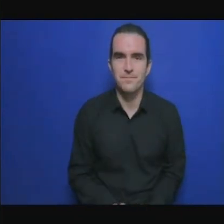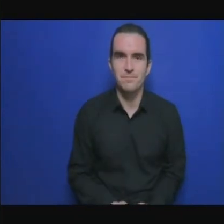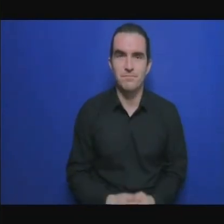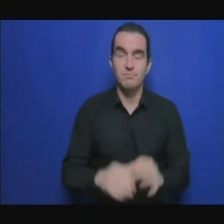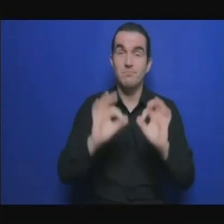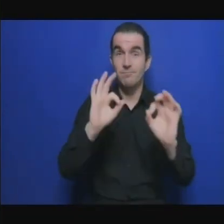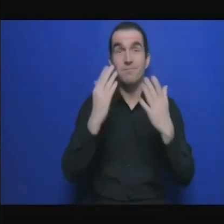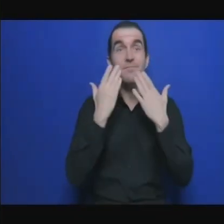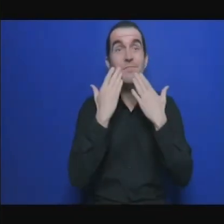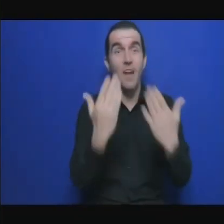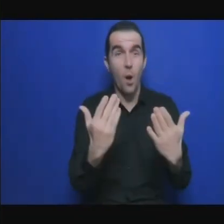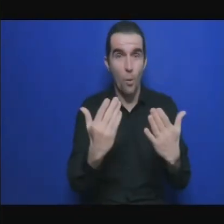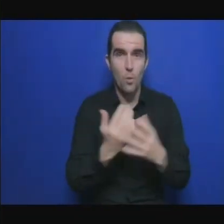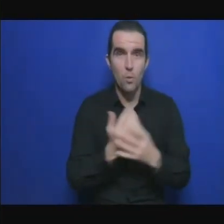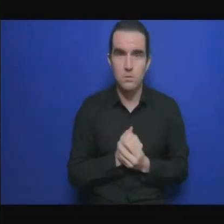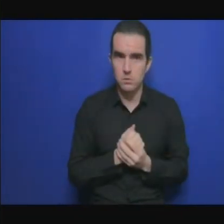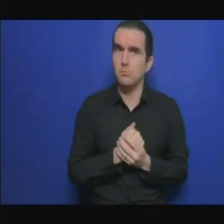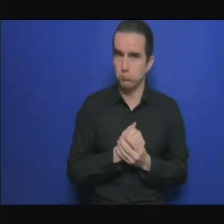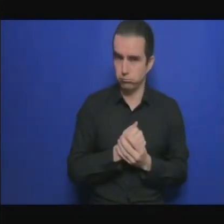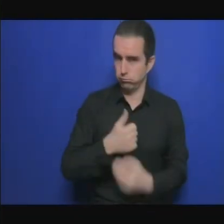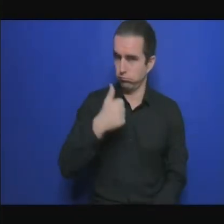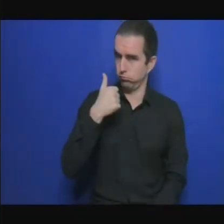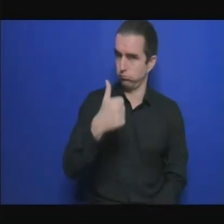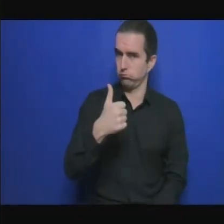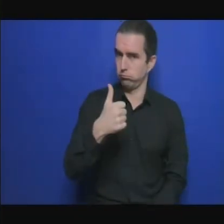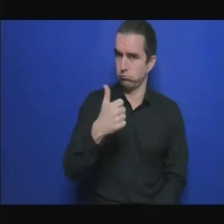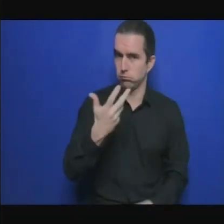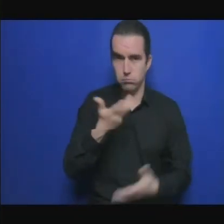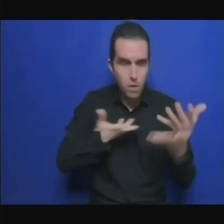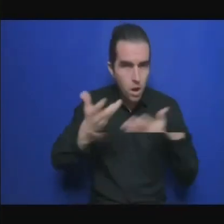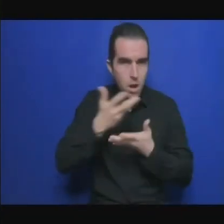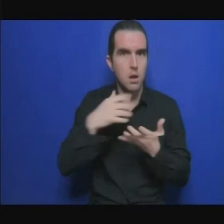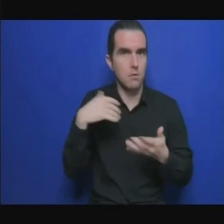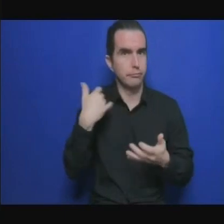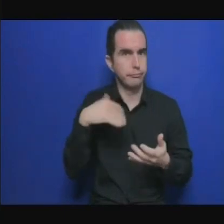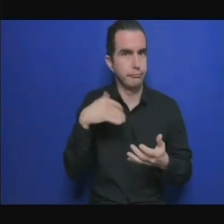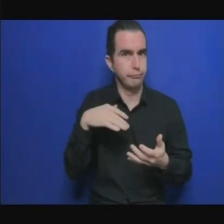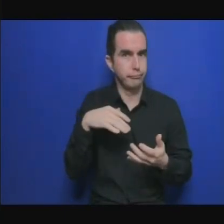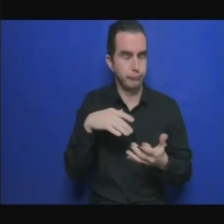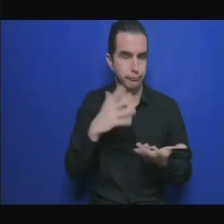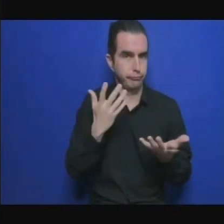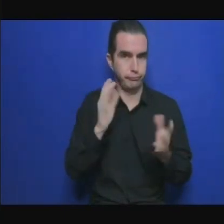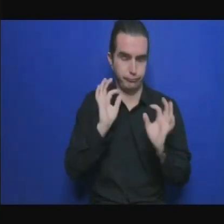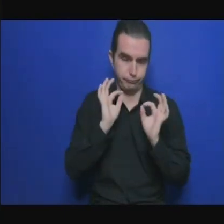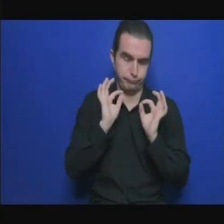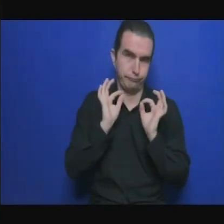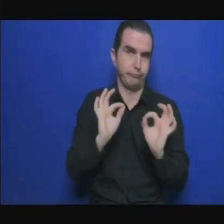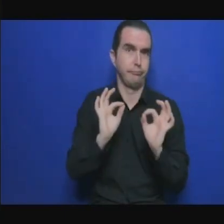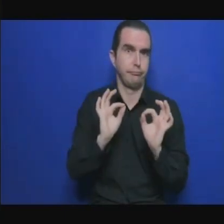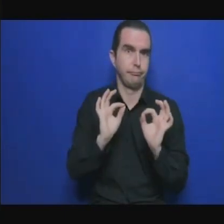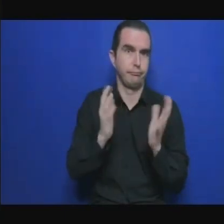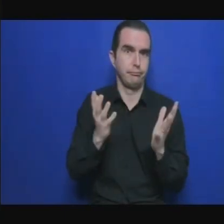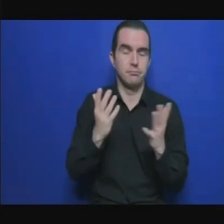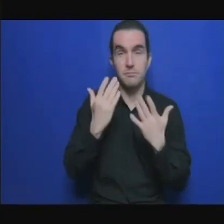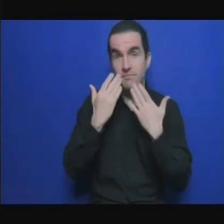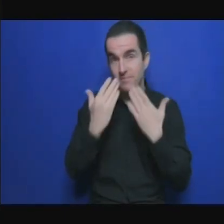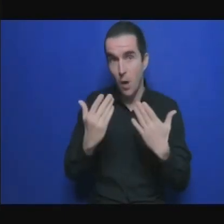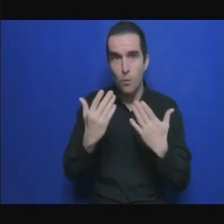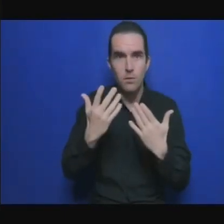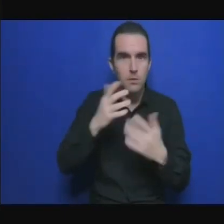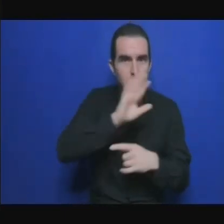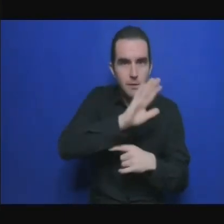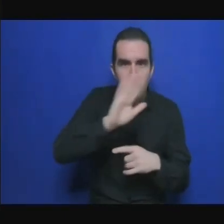une conversation formidable merci pour les points de vue divers comme l'a dit Al-Kéli